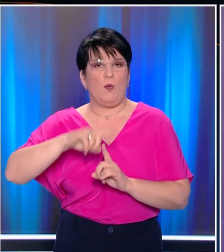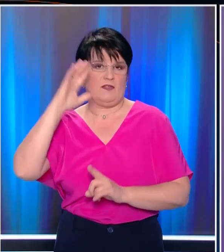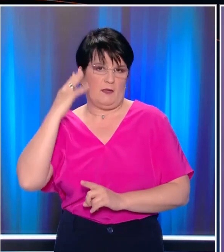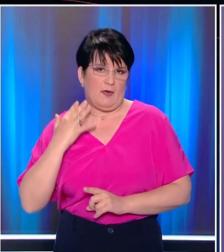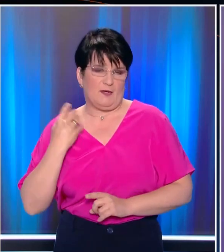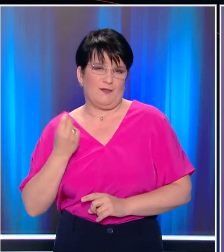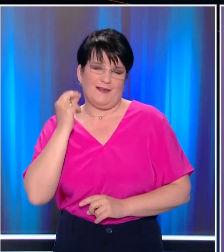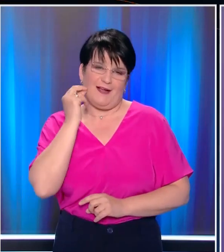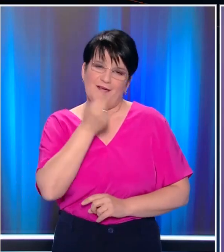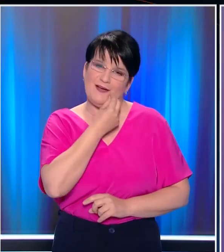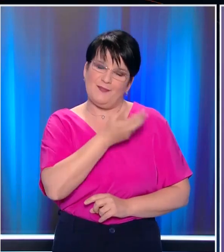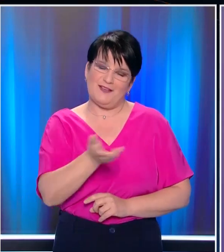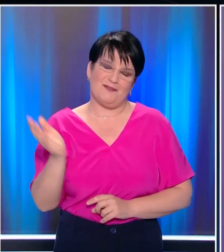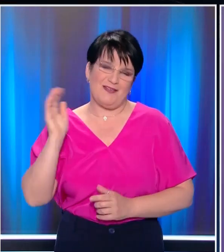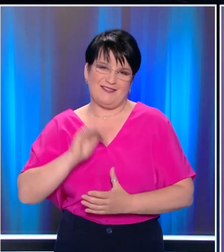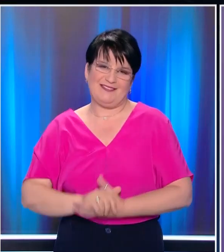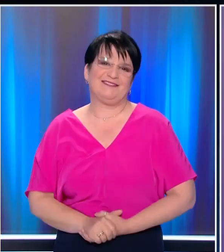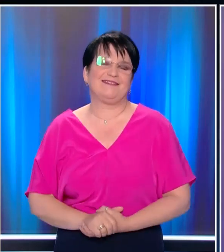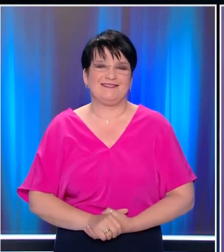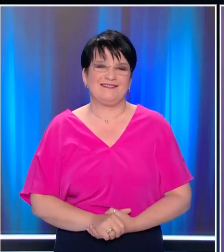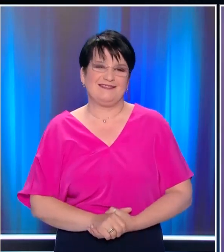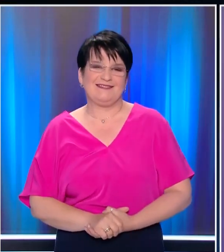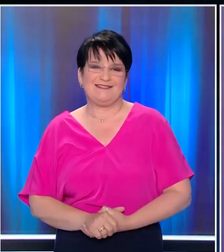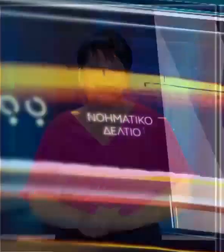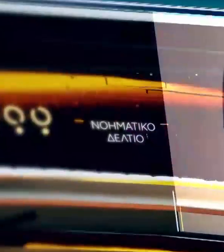με την Πόπη Τσαπανίδου Καλό απόγευμα σε όλους